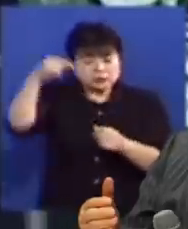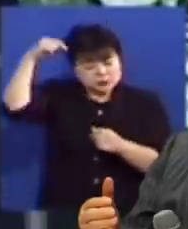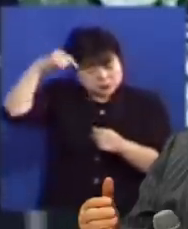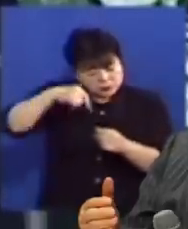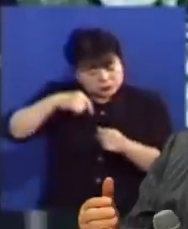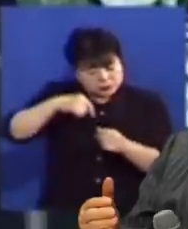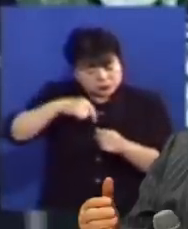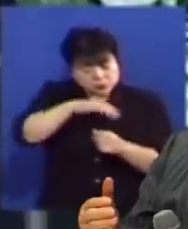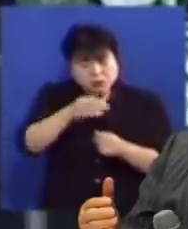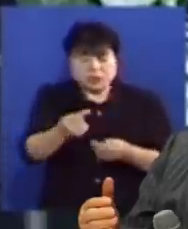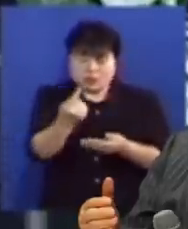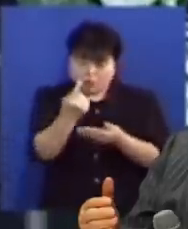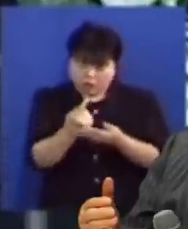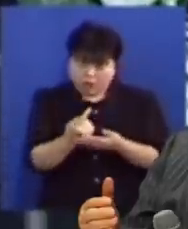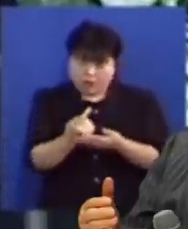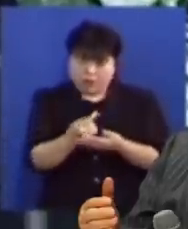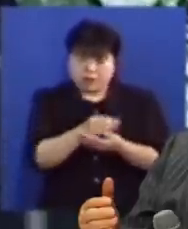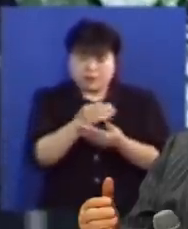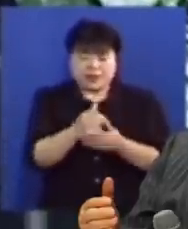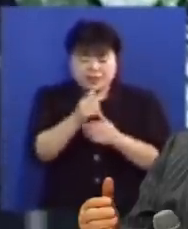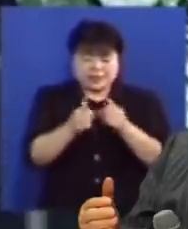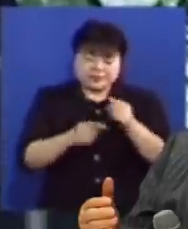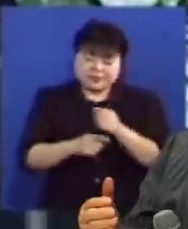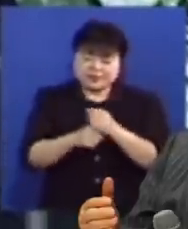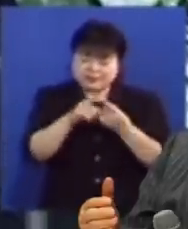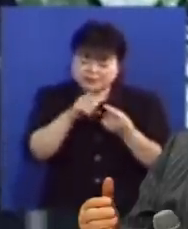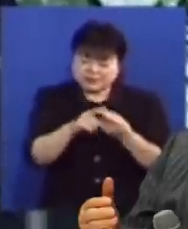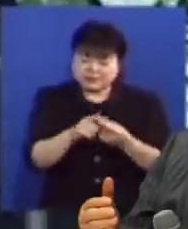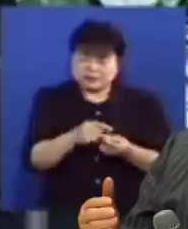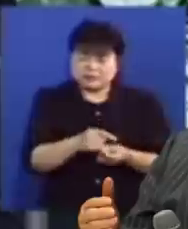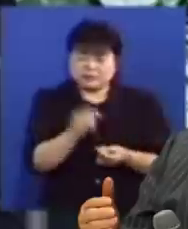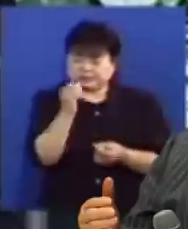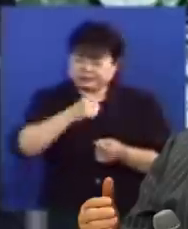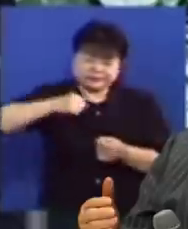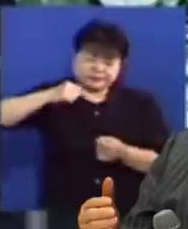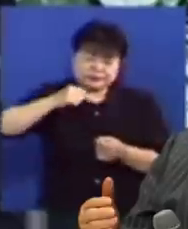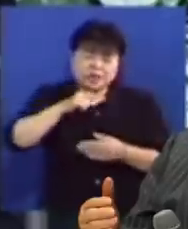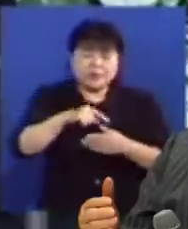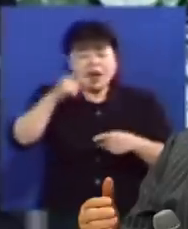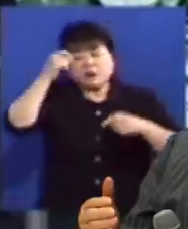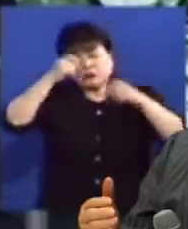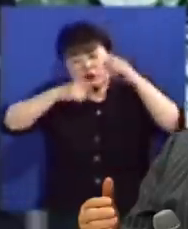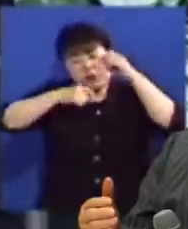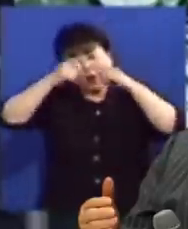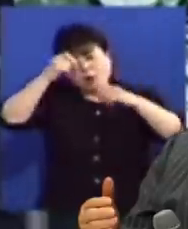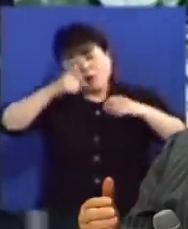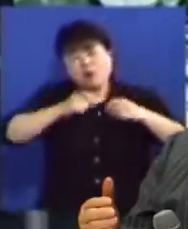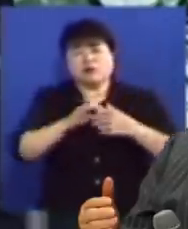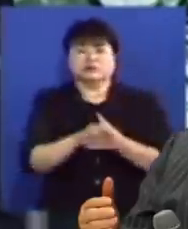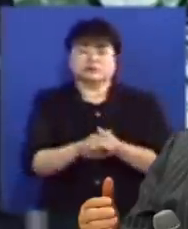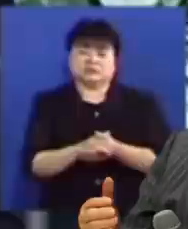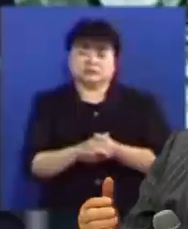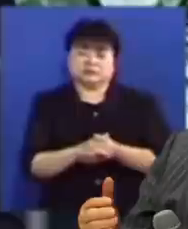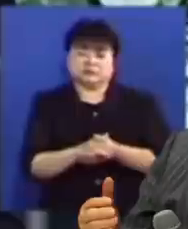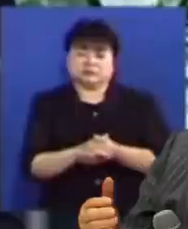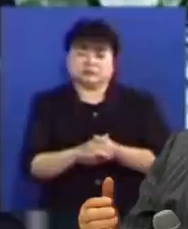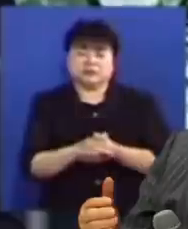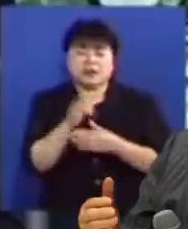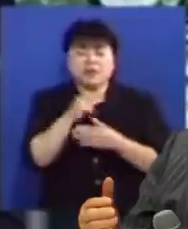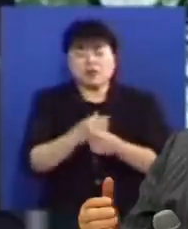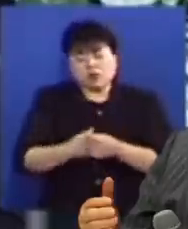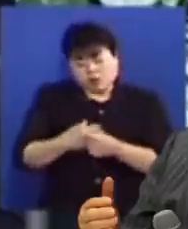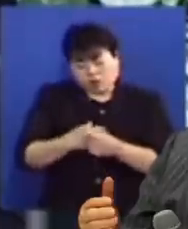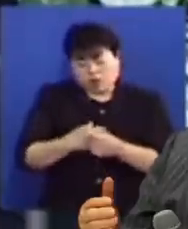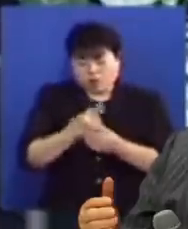우리에게 오는 것입니다 우리가 하나님 뜻을 받들지 않을 때 마음이 굉장히 슬퍼지고 굉장히 마음이